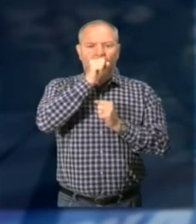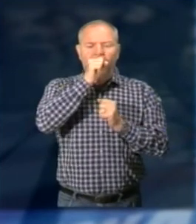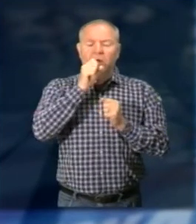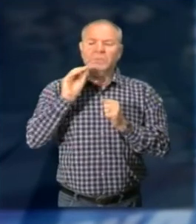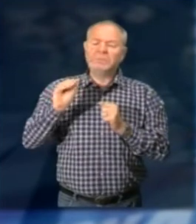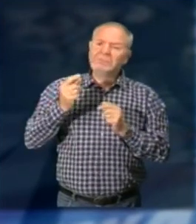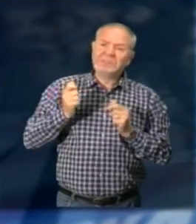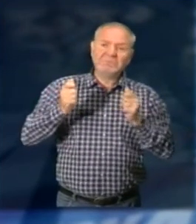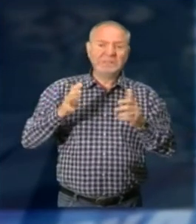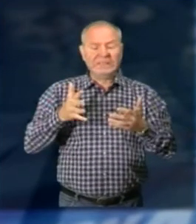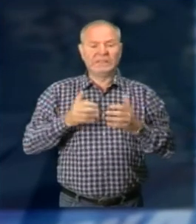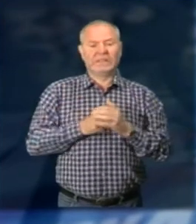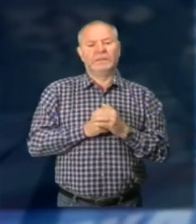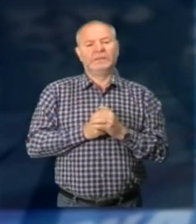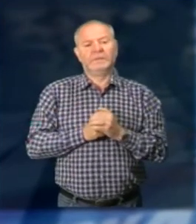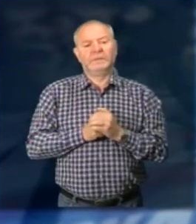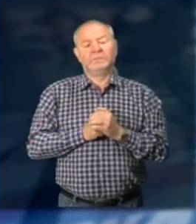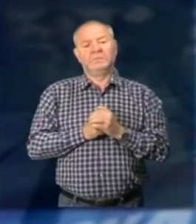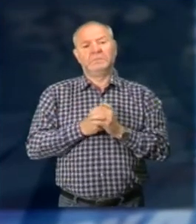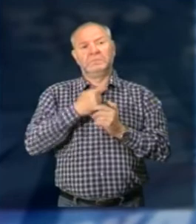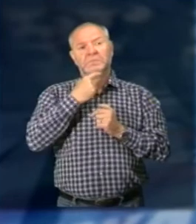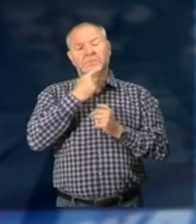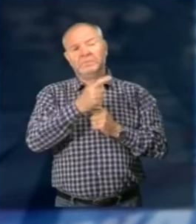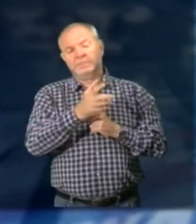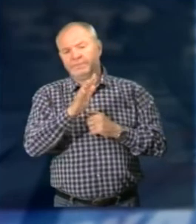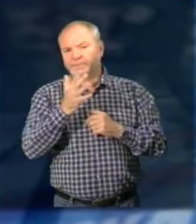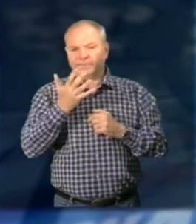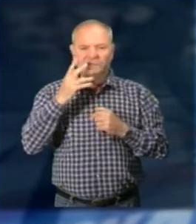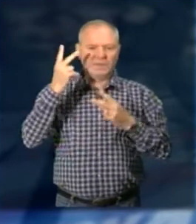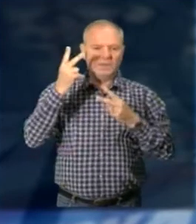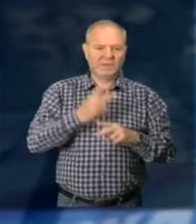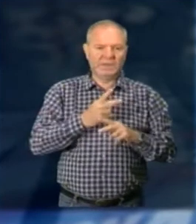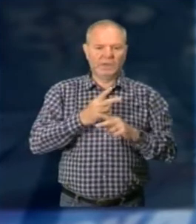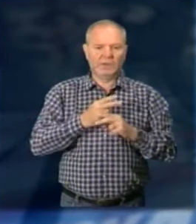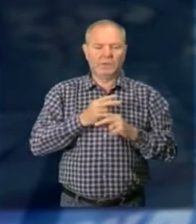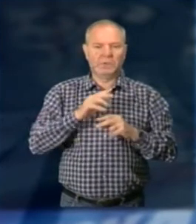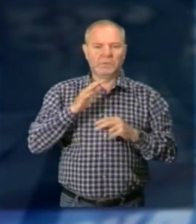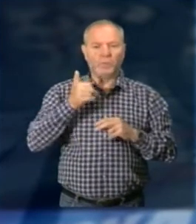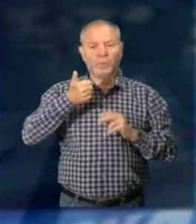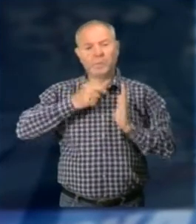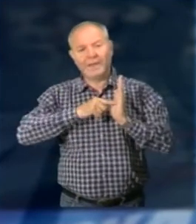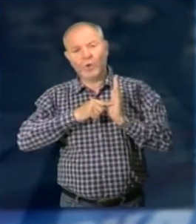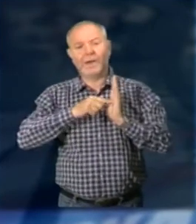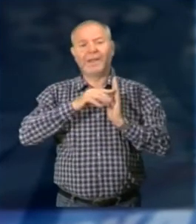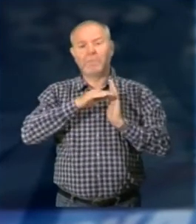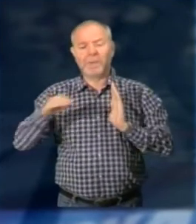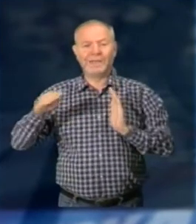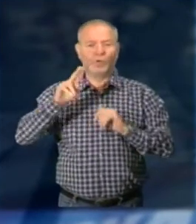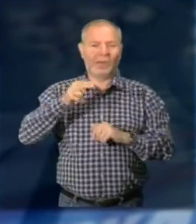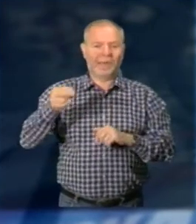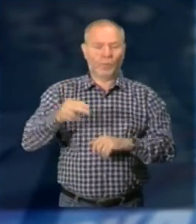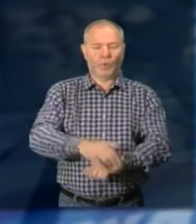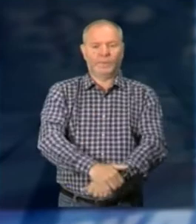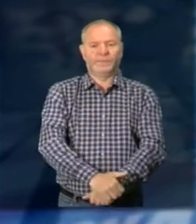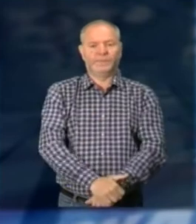intervento? Ma da stime approssimative che abbiamo fatto siamo intorno al milione e mezzo di euro circa